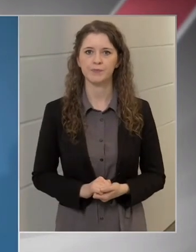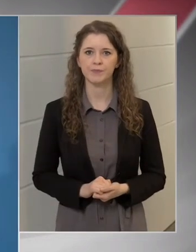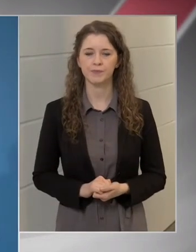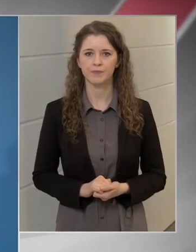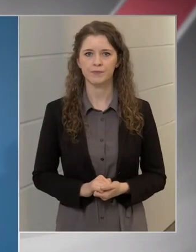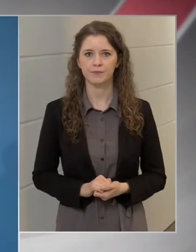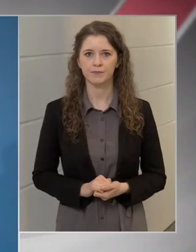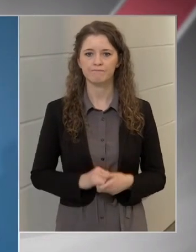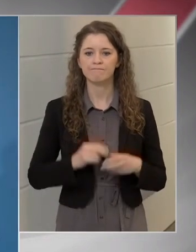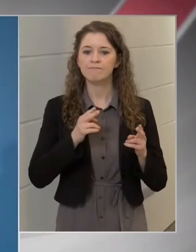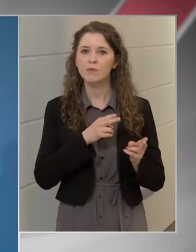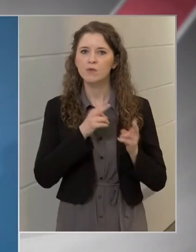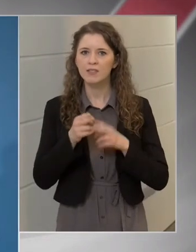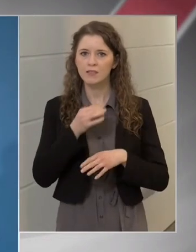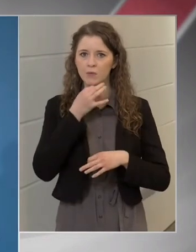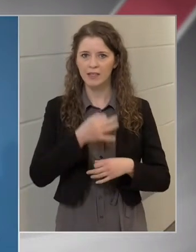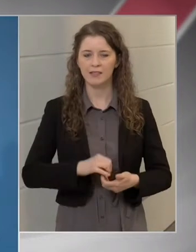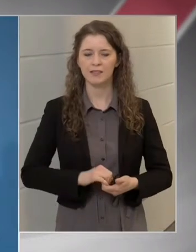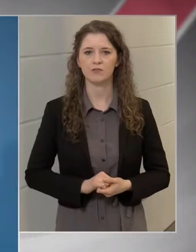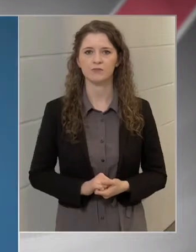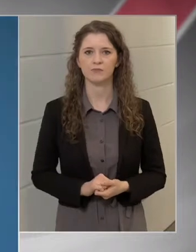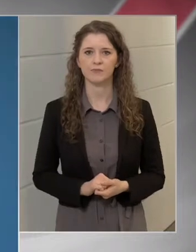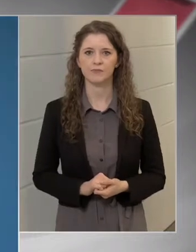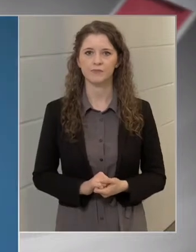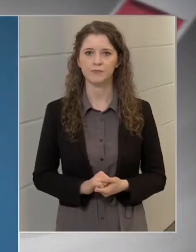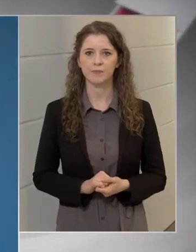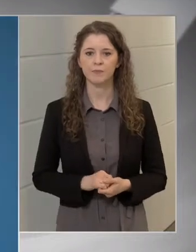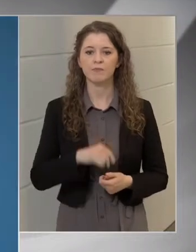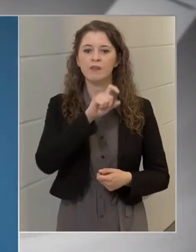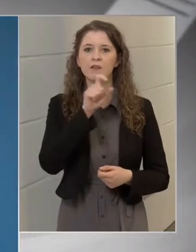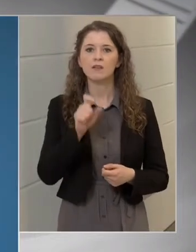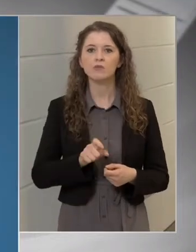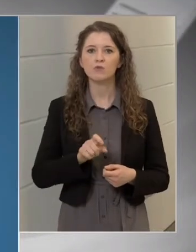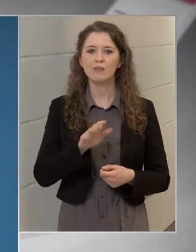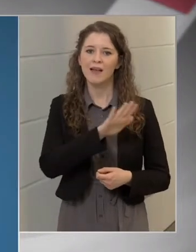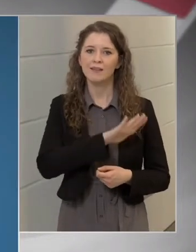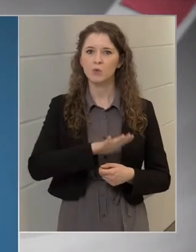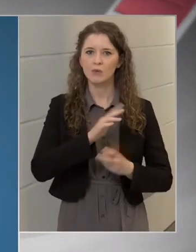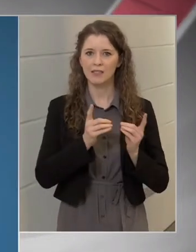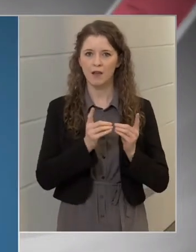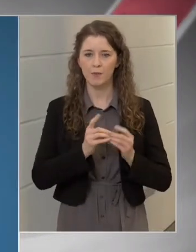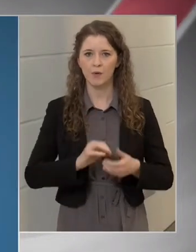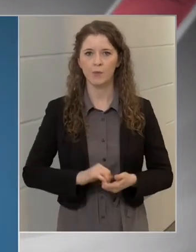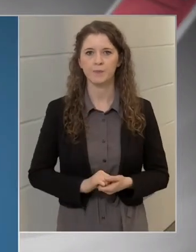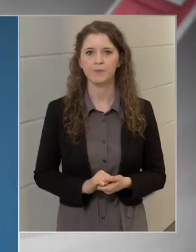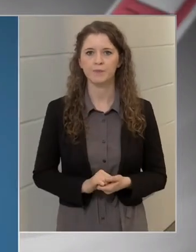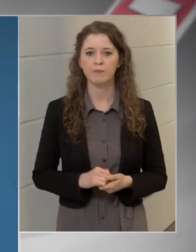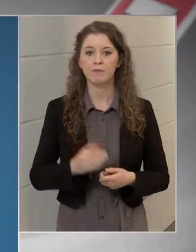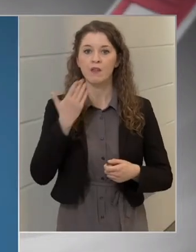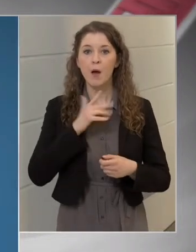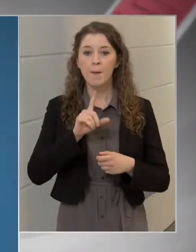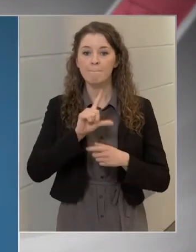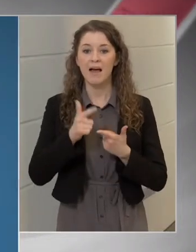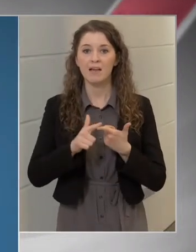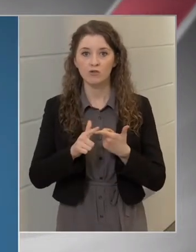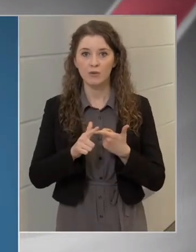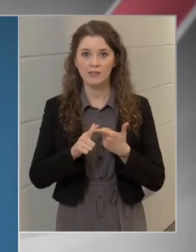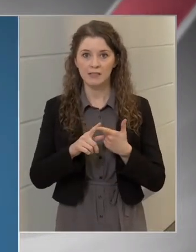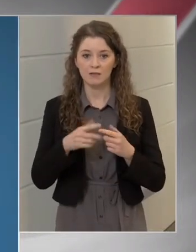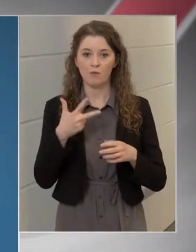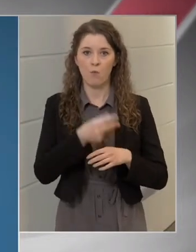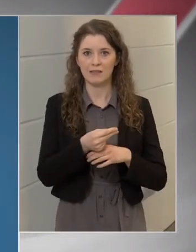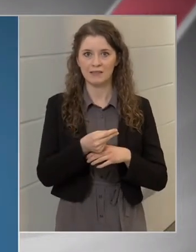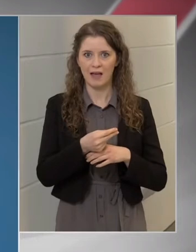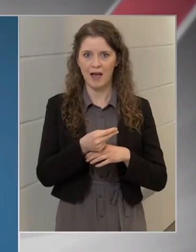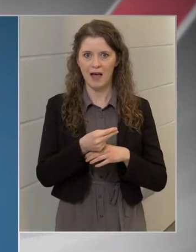A következő kérdésünk főorvosasszony részére, Dunán Túli Napló. Amennyiben a második oltás beadása akadályukba